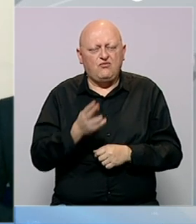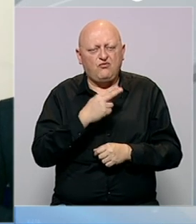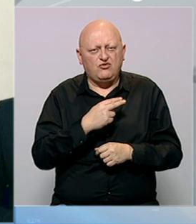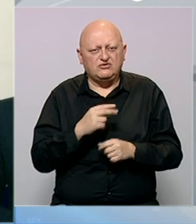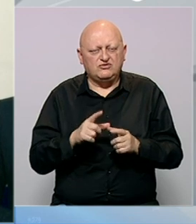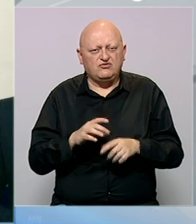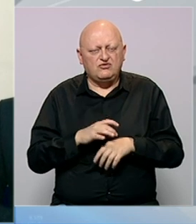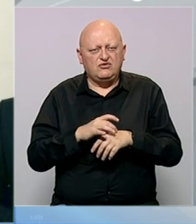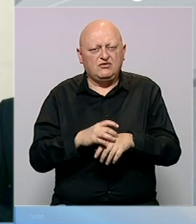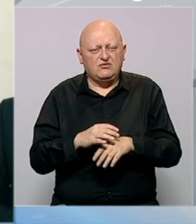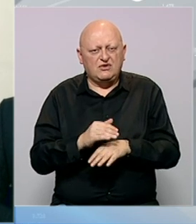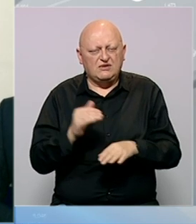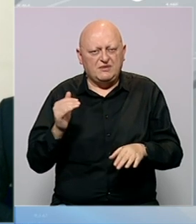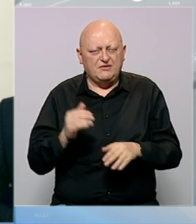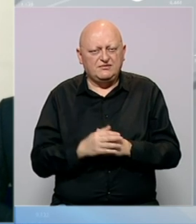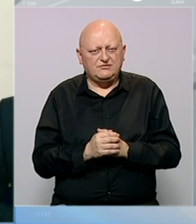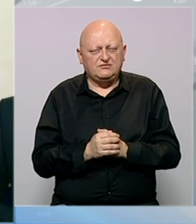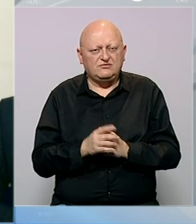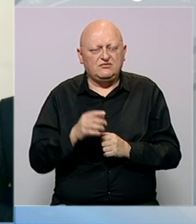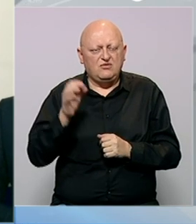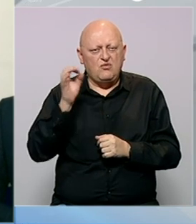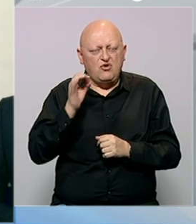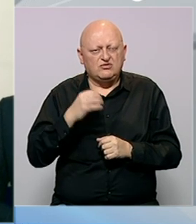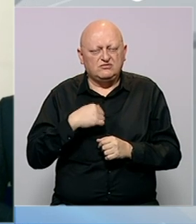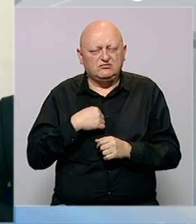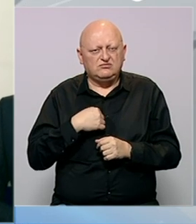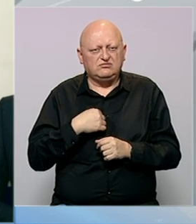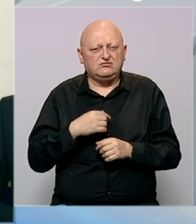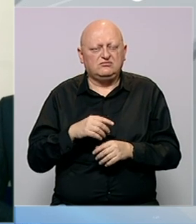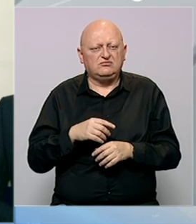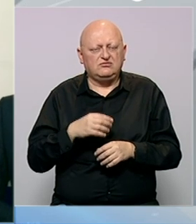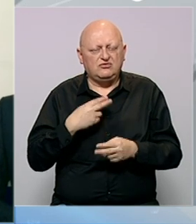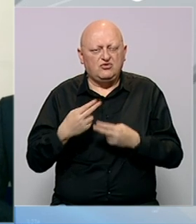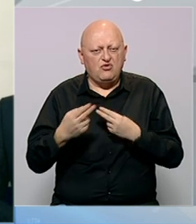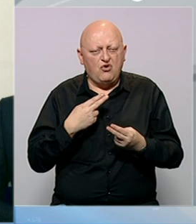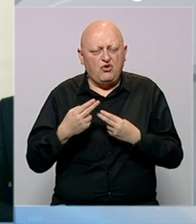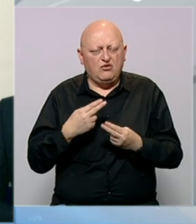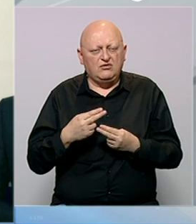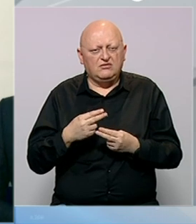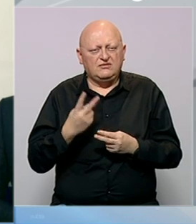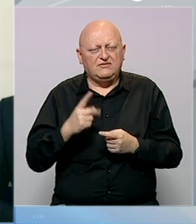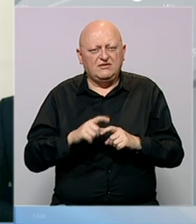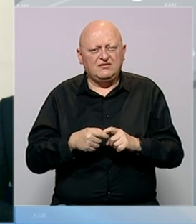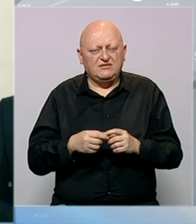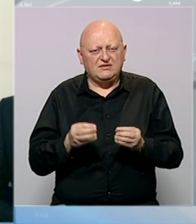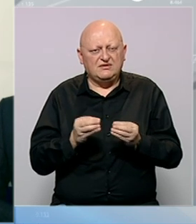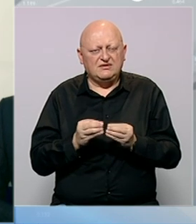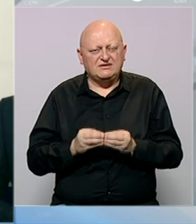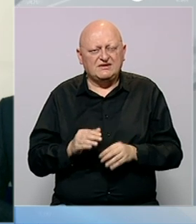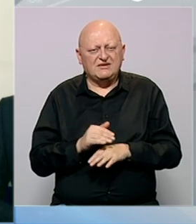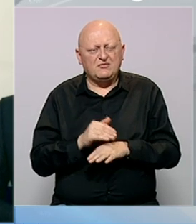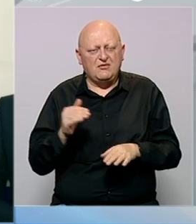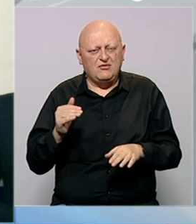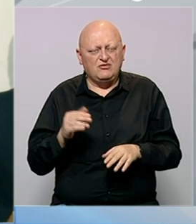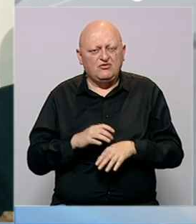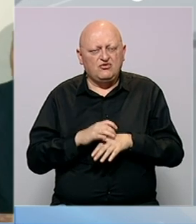u rukovostu parlamenta. I u principu mi smo tek dogovorili da kažemo dve stvari. To je sastav parlamenta,